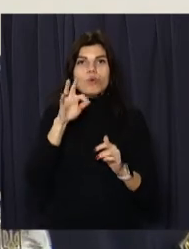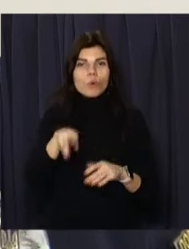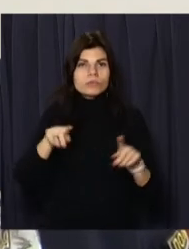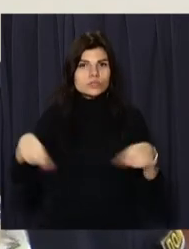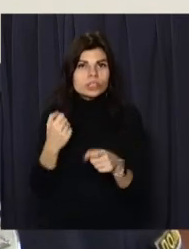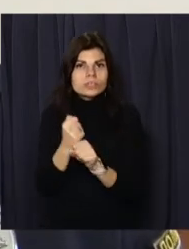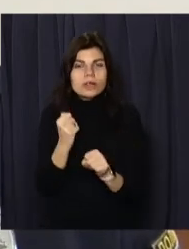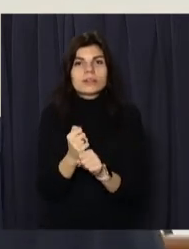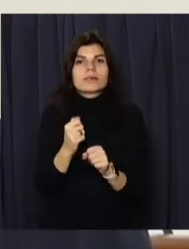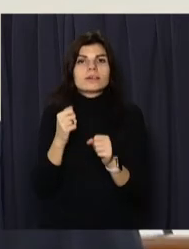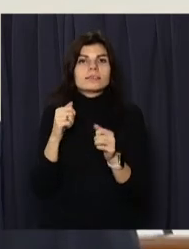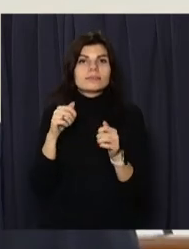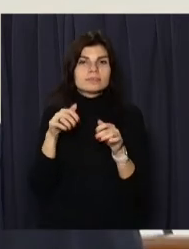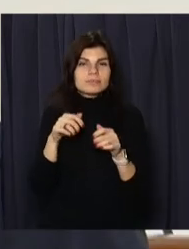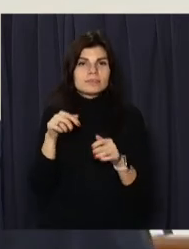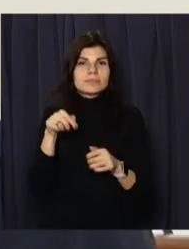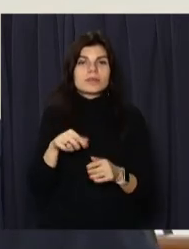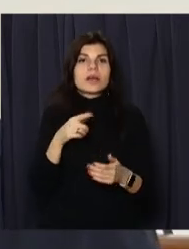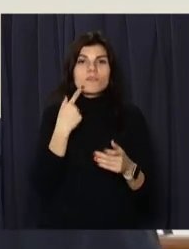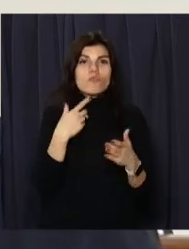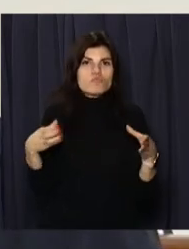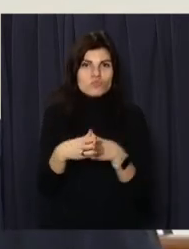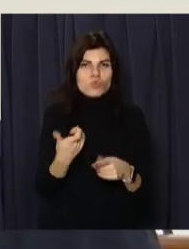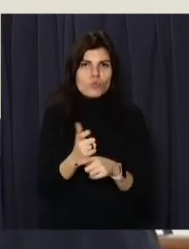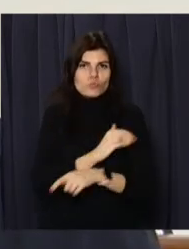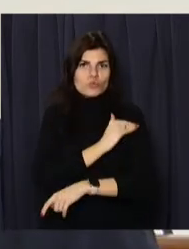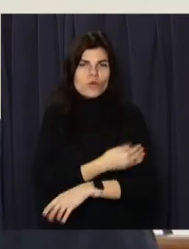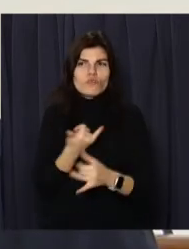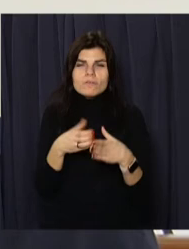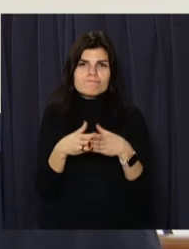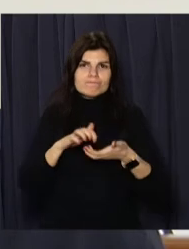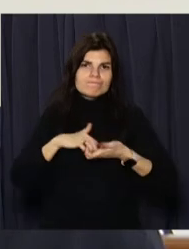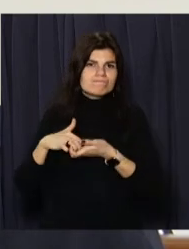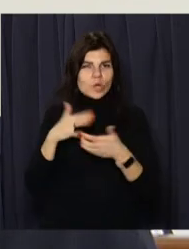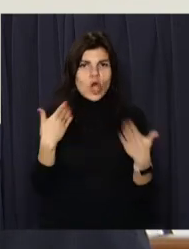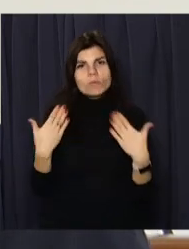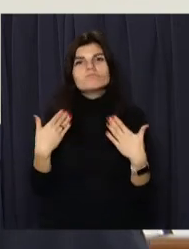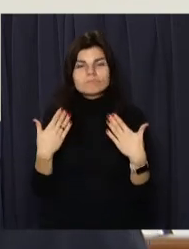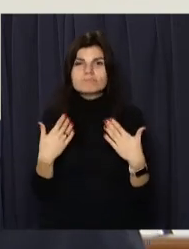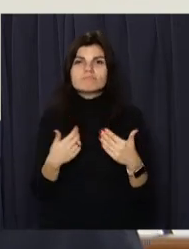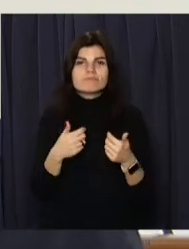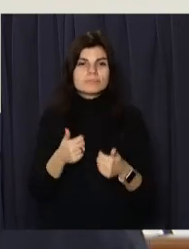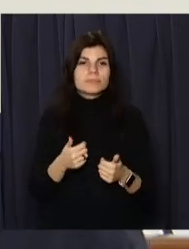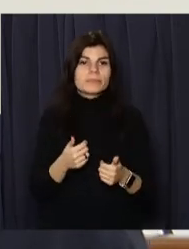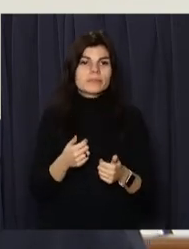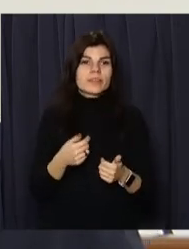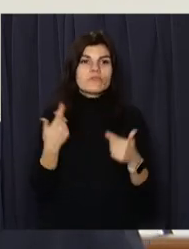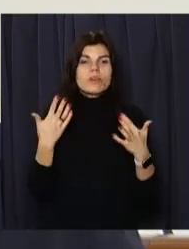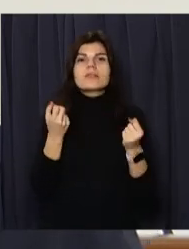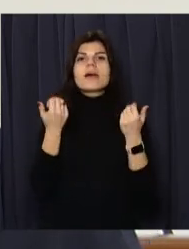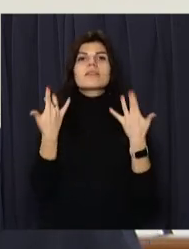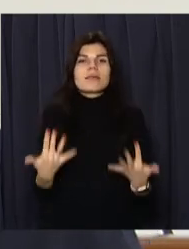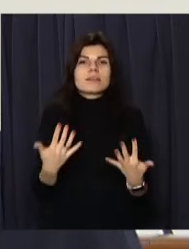працюємо із людьми. У нас потужний колектив, він у сплатився і став на декілька